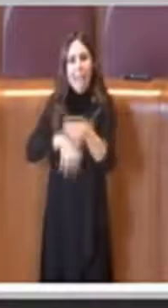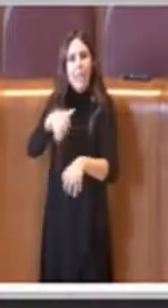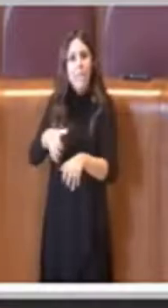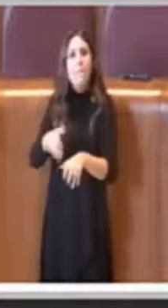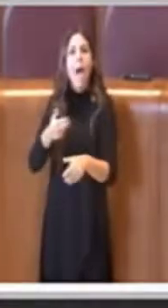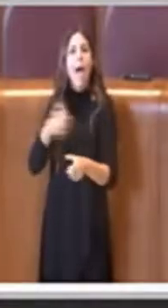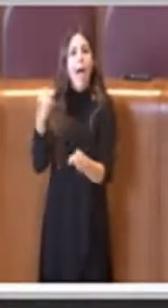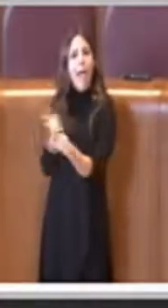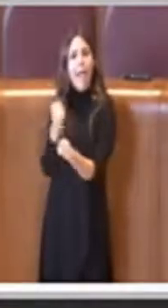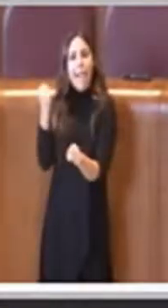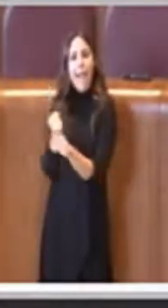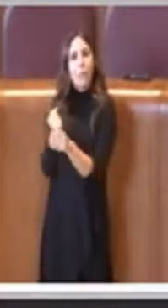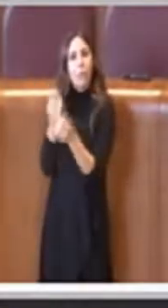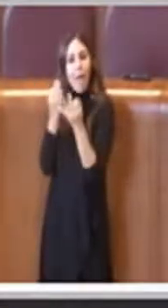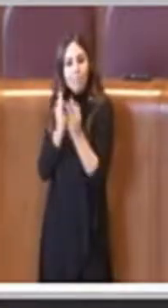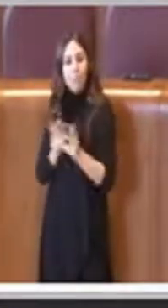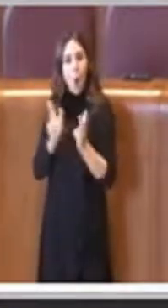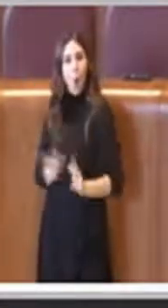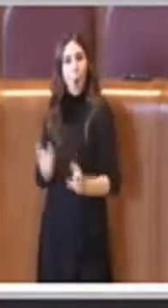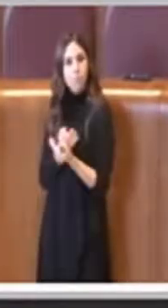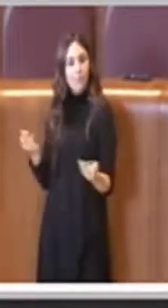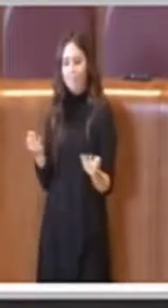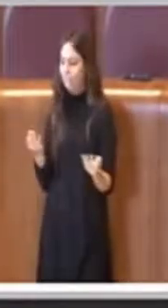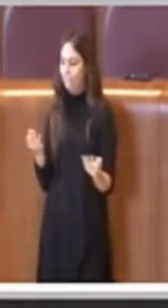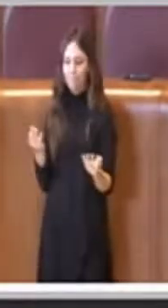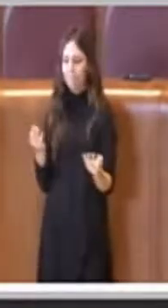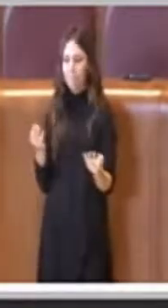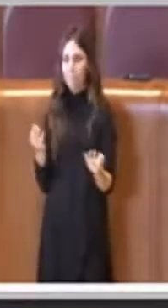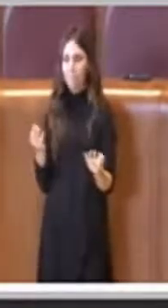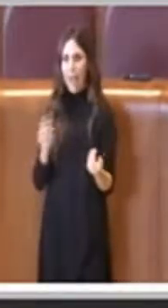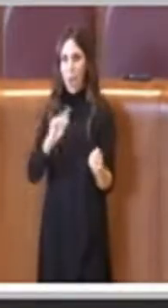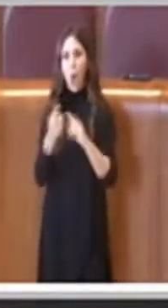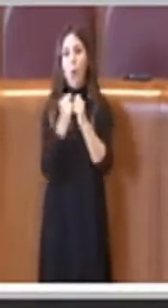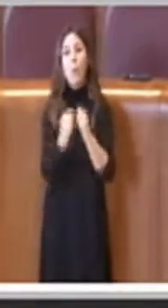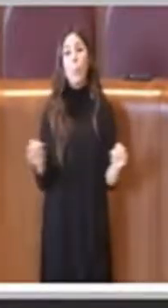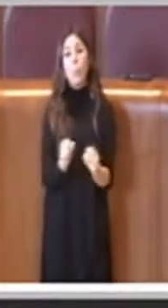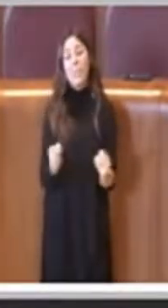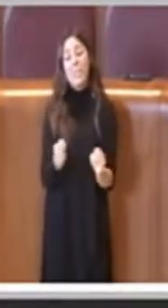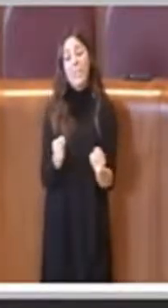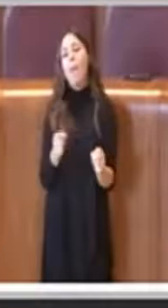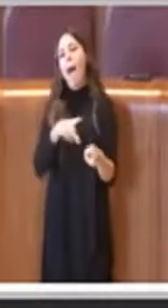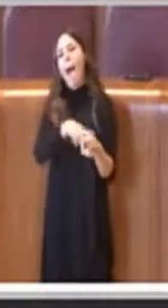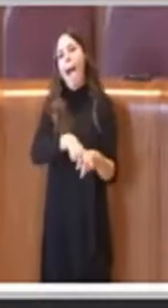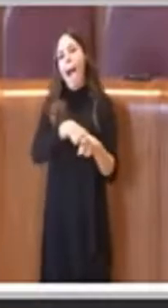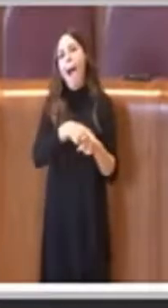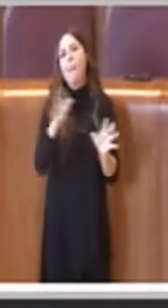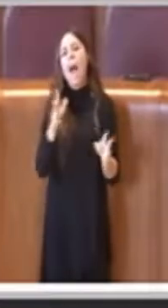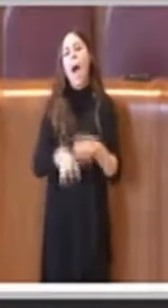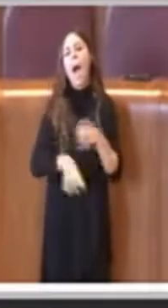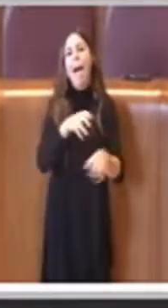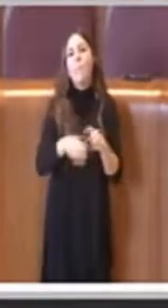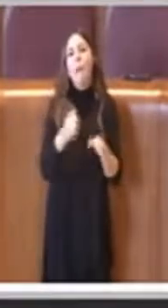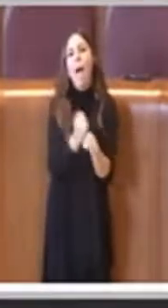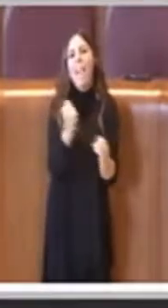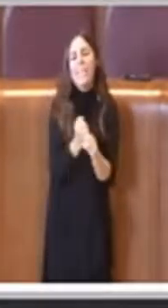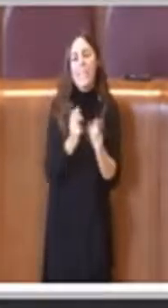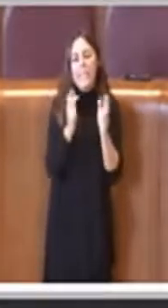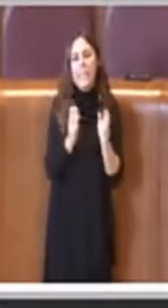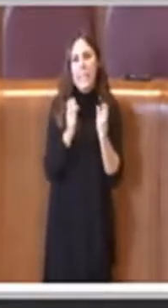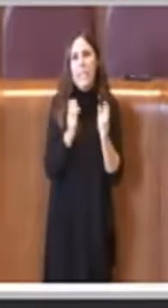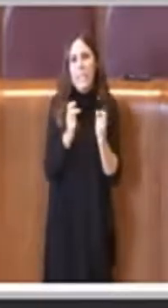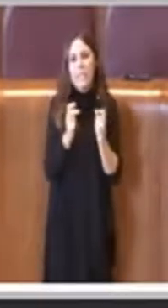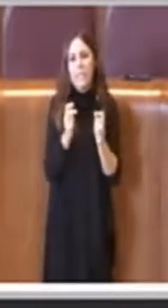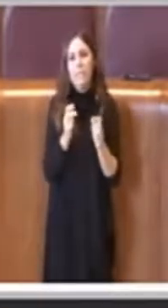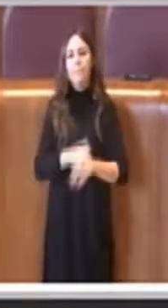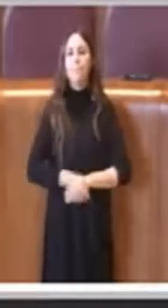serenamente ma invece chiaramente lavora sotto stress e sotto sforzo. Perciò questa amministrazione come